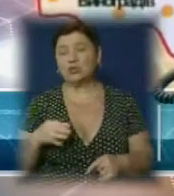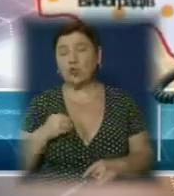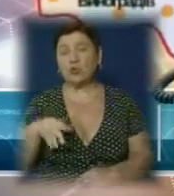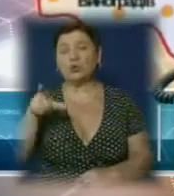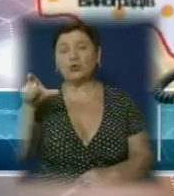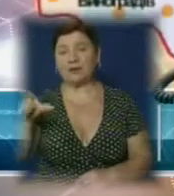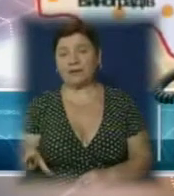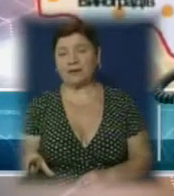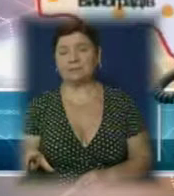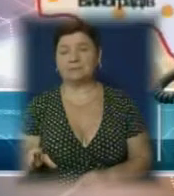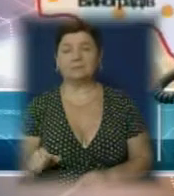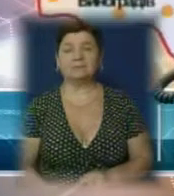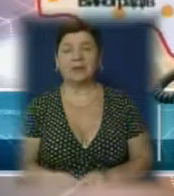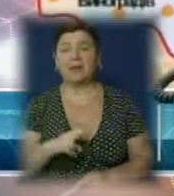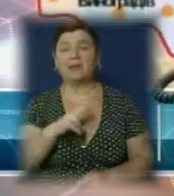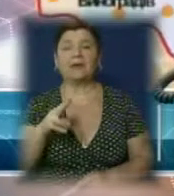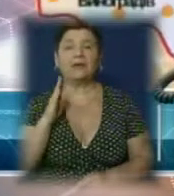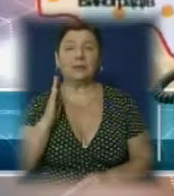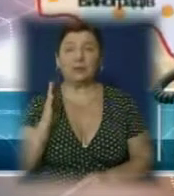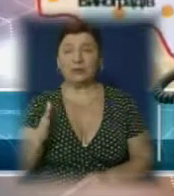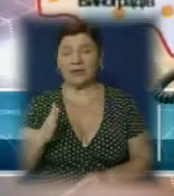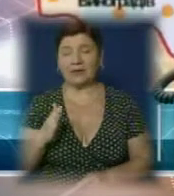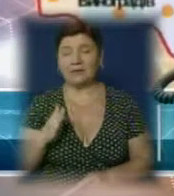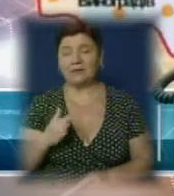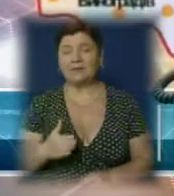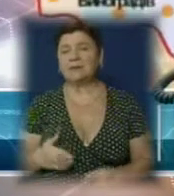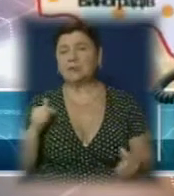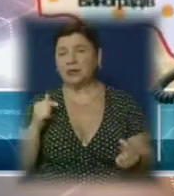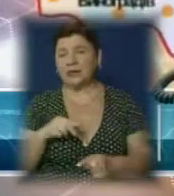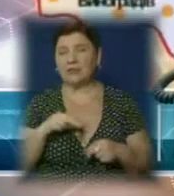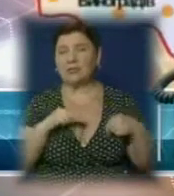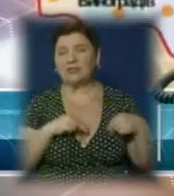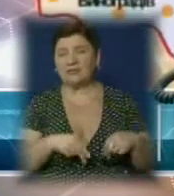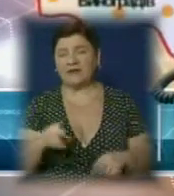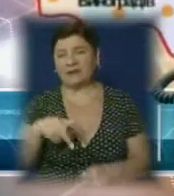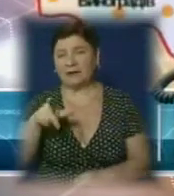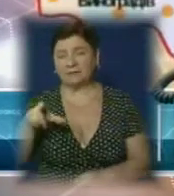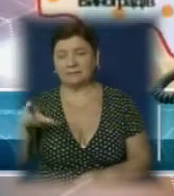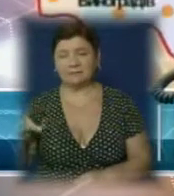чоловіка, який буде достопередньо представляти інтереси громади і їх.